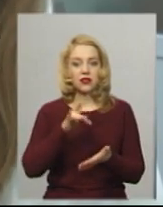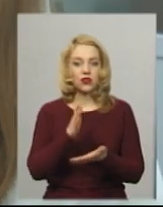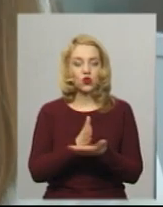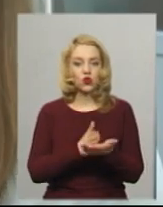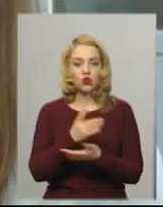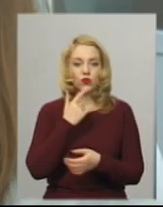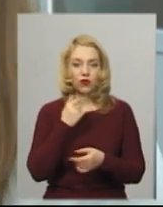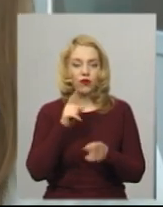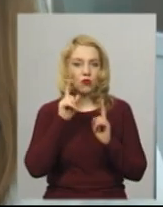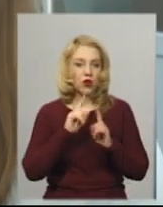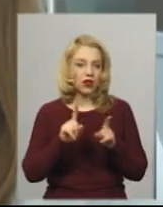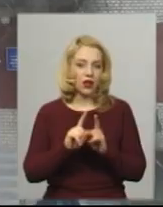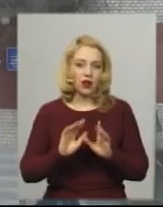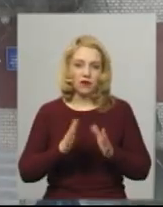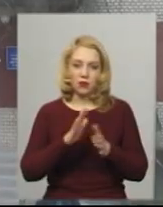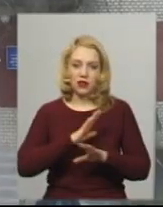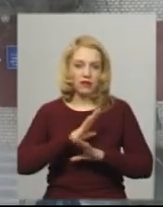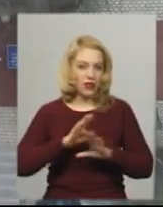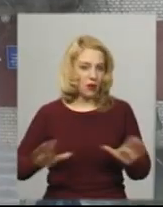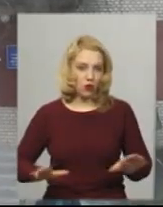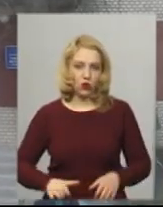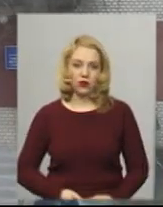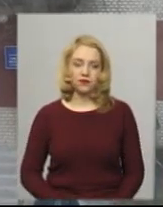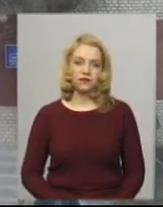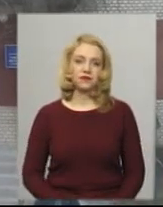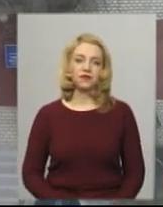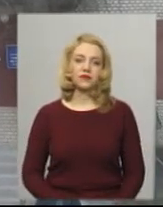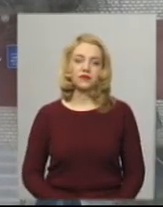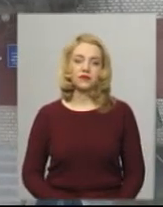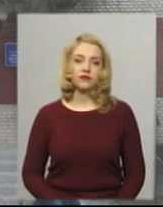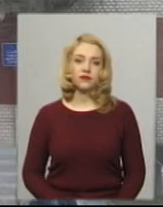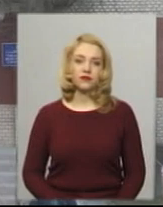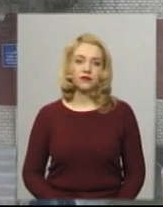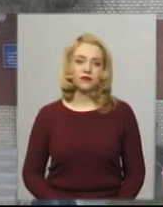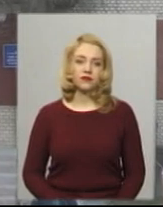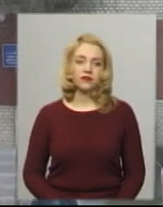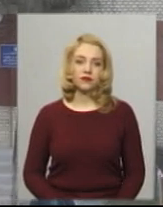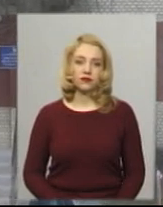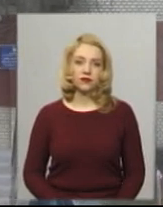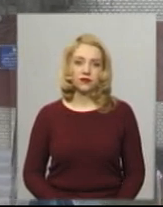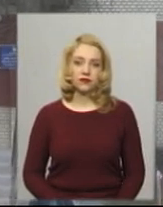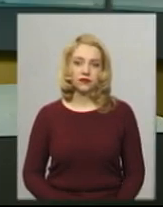крові. Поки що таких випадків не було. Світлана Поробок, Віктор Кривий. Новини на Суспільному. Хмельницький.